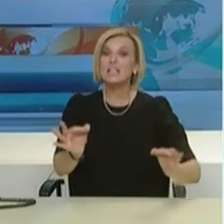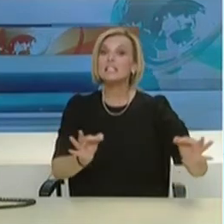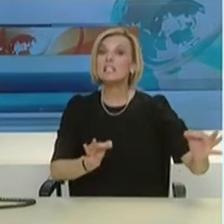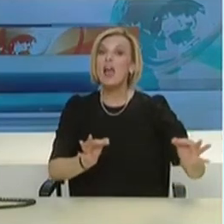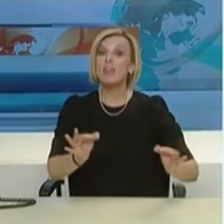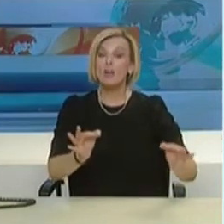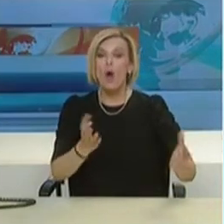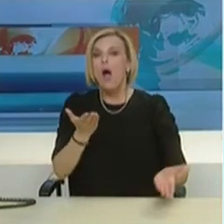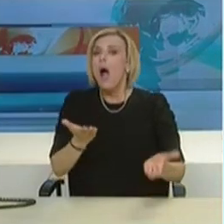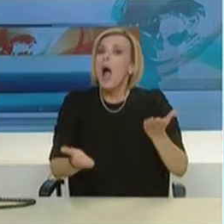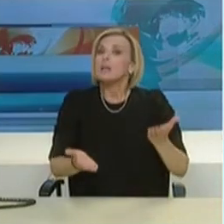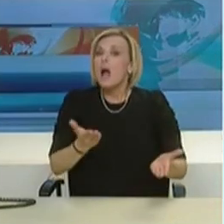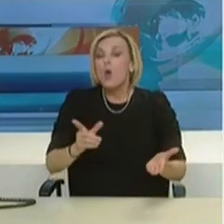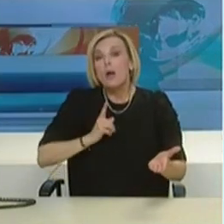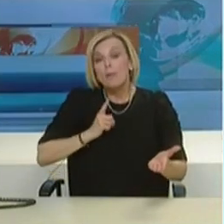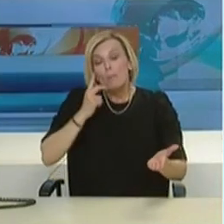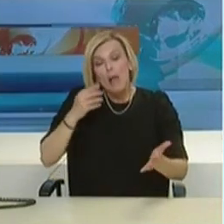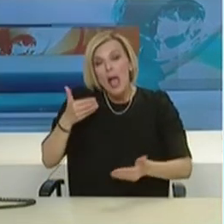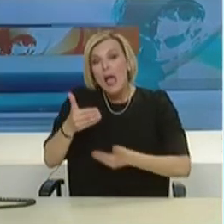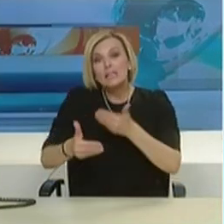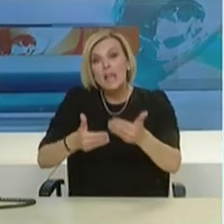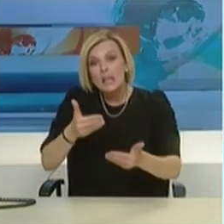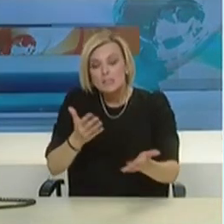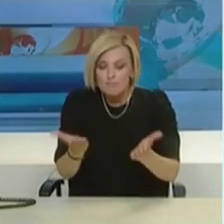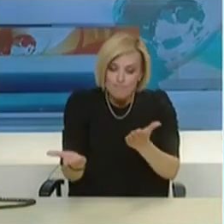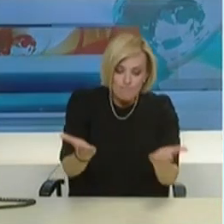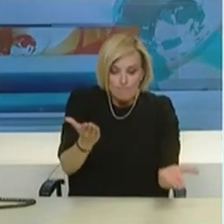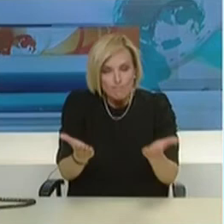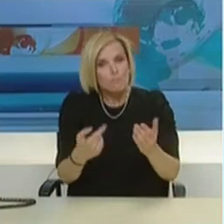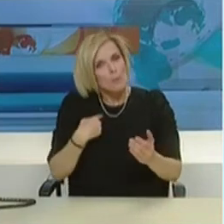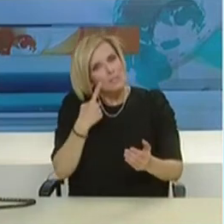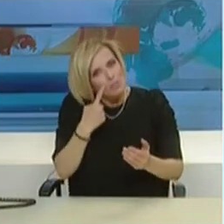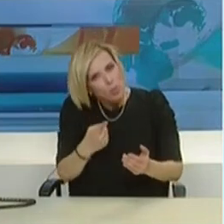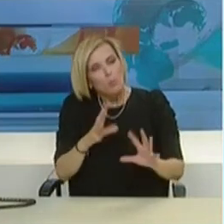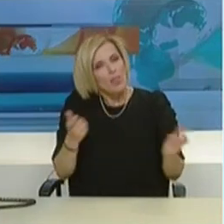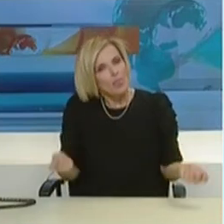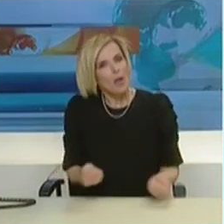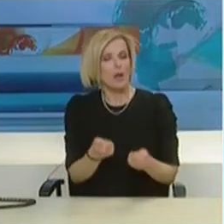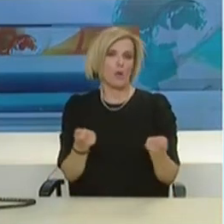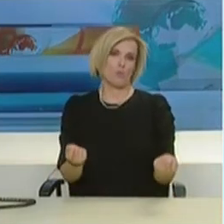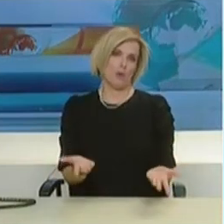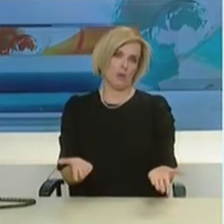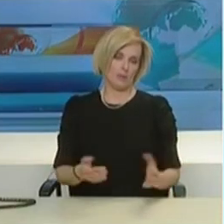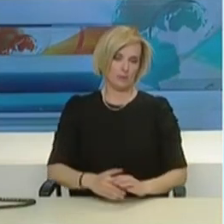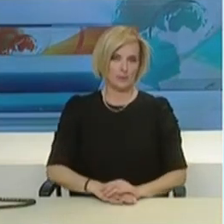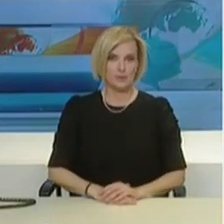τις εξελίξεις που στον κατάλληλο χρόνο και εφόσον απαιτηθεί θα δρομολογηθούν και θα τεθούν σε ενέργεια.